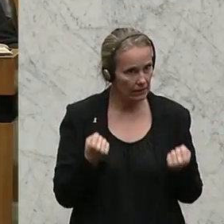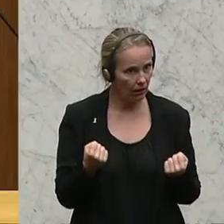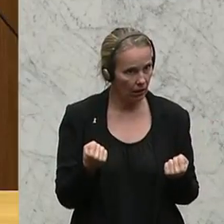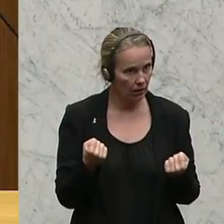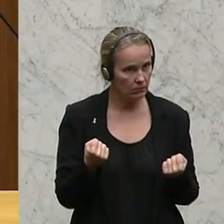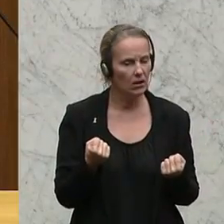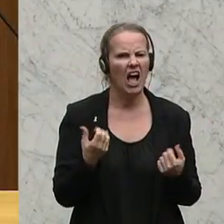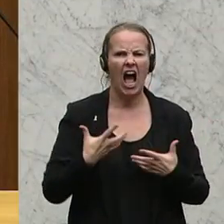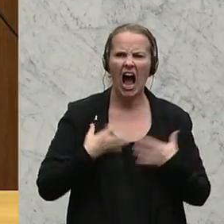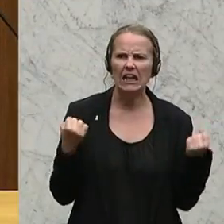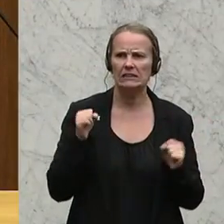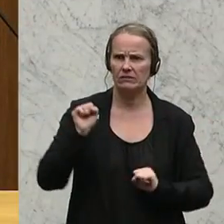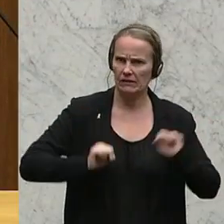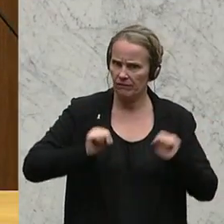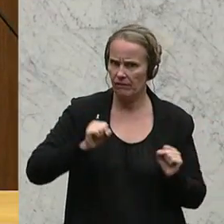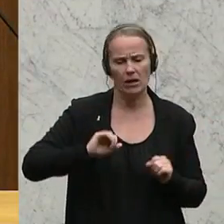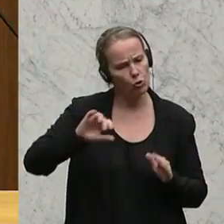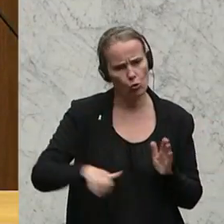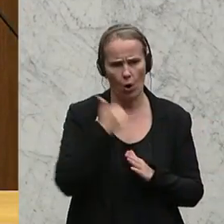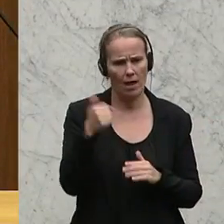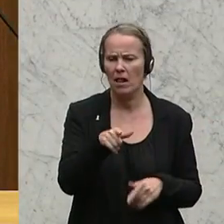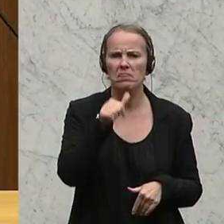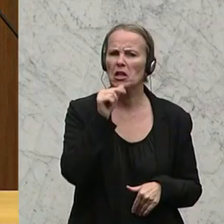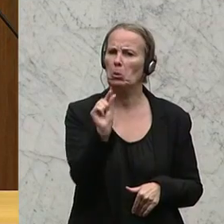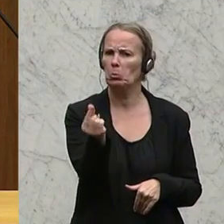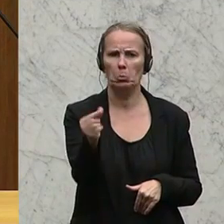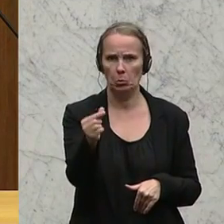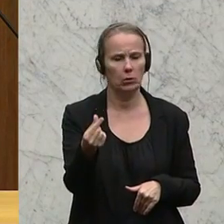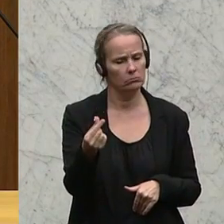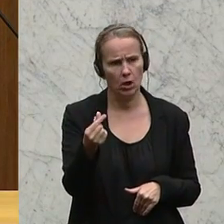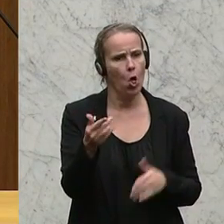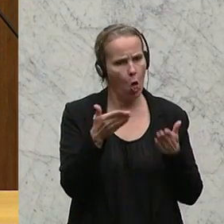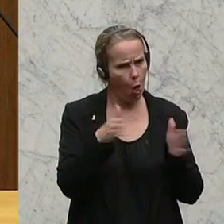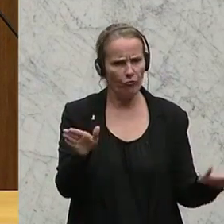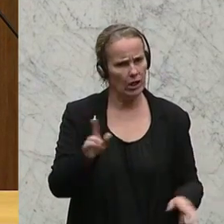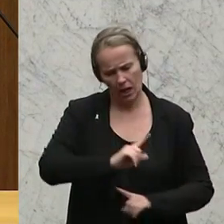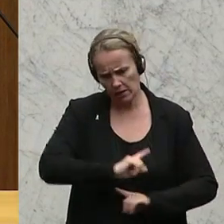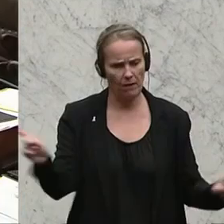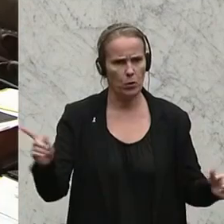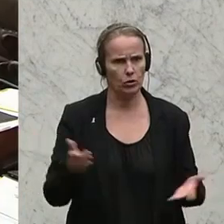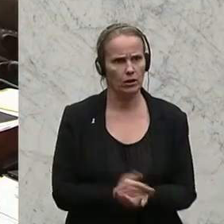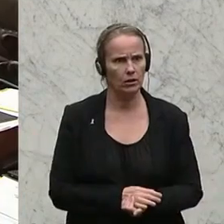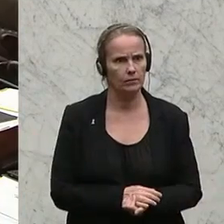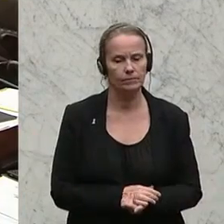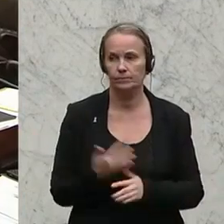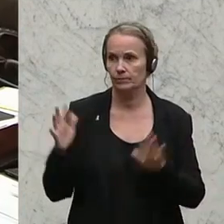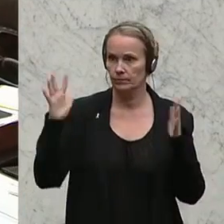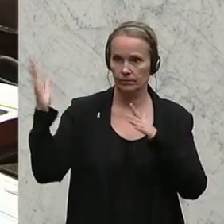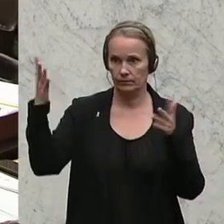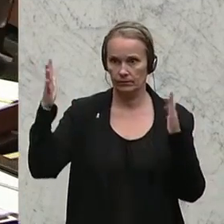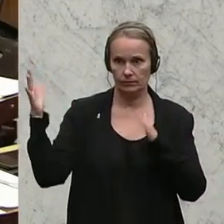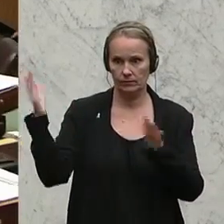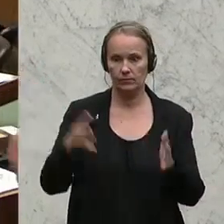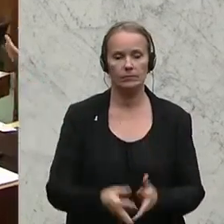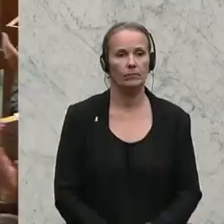und aggressives Verhalten, betone ich nochmals, es ist kein Kabbaliersdelikt und hat in der Öffentlichkeit nichts verloren. Applaus